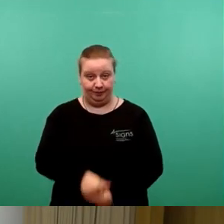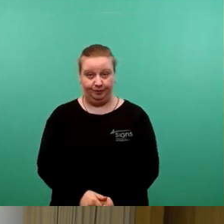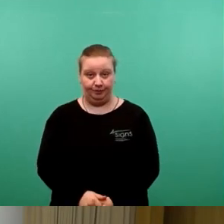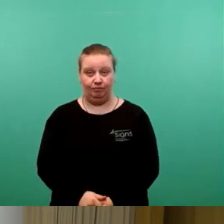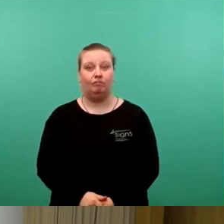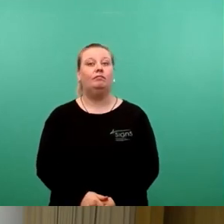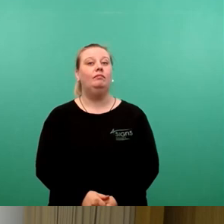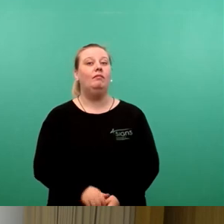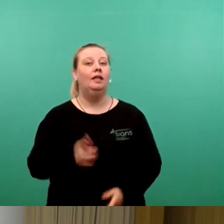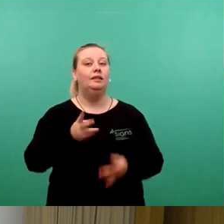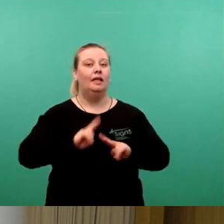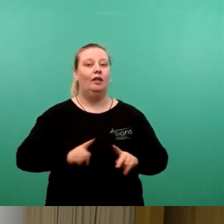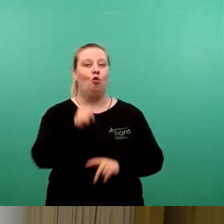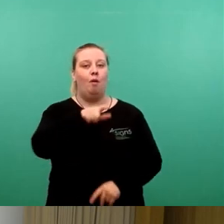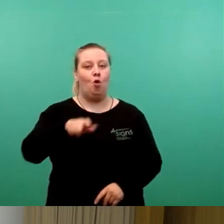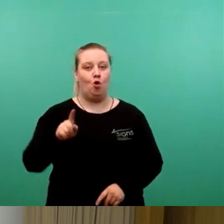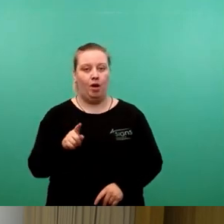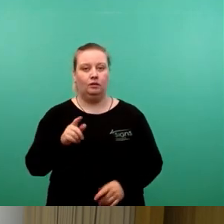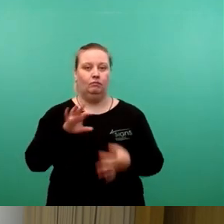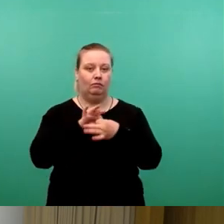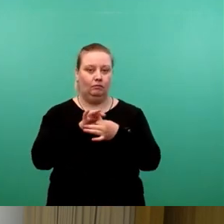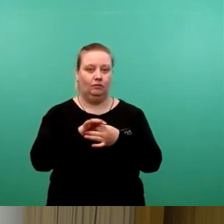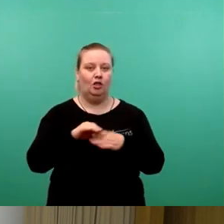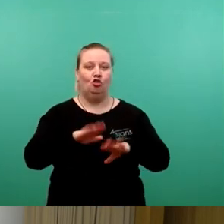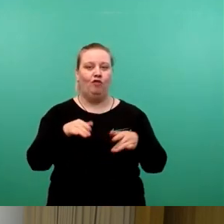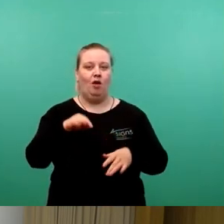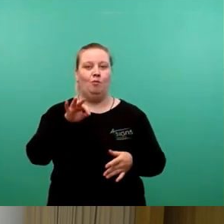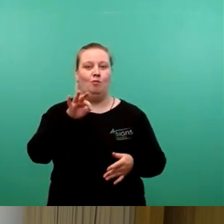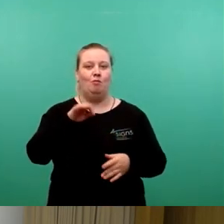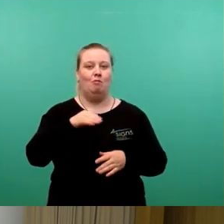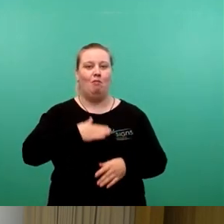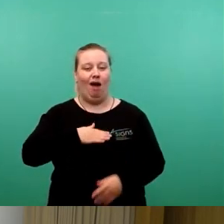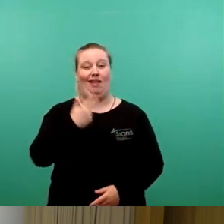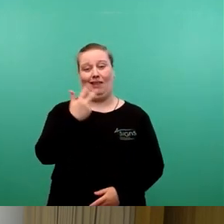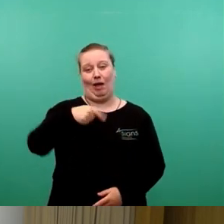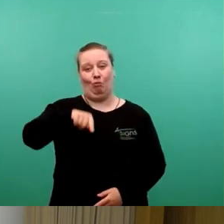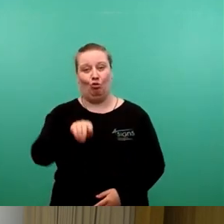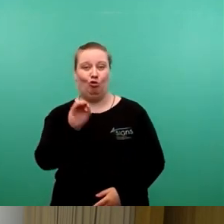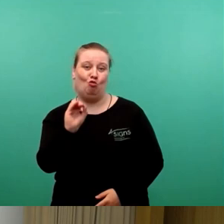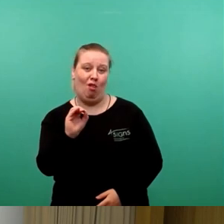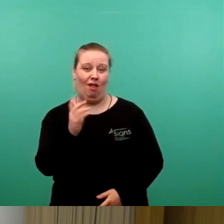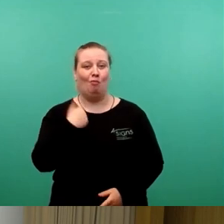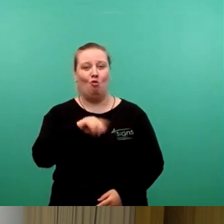Ja, sehr geehrter Herr Oberbürgermeister, wir kommen zu Schwimmbad 3.0. Ich will an der Stelle erstmal den Kommentar loswerden, Herr Böhm, die